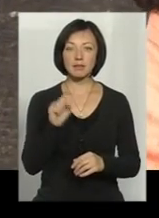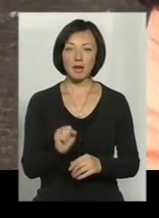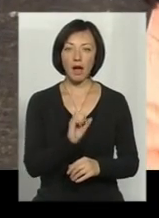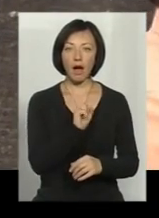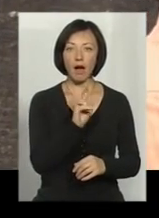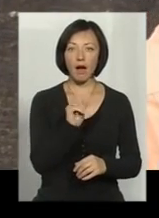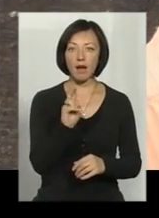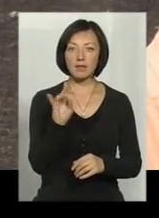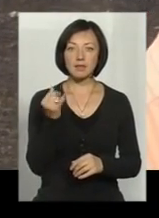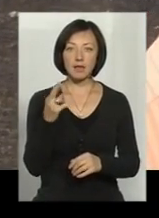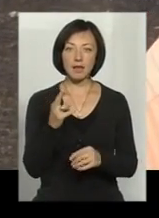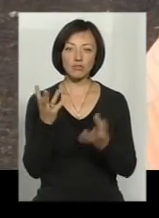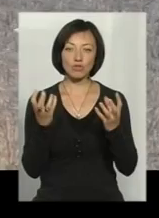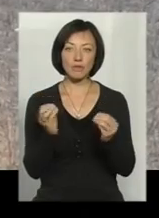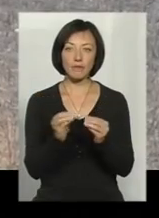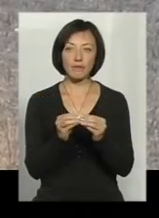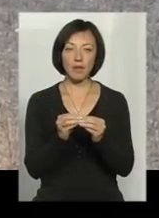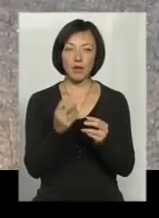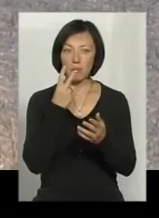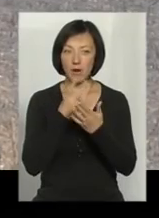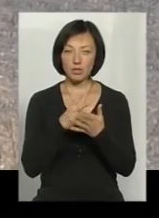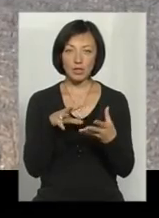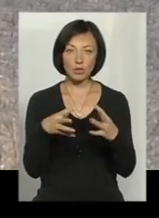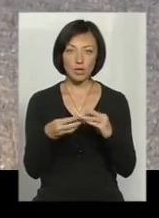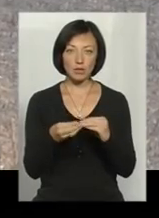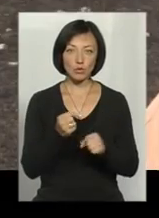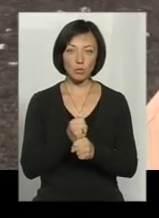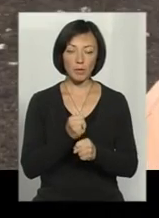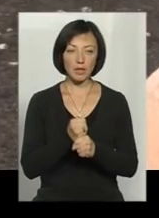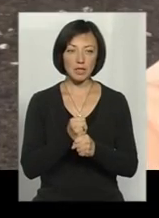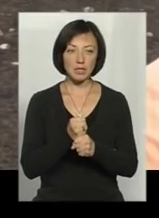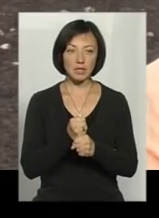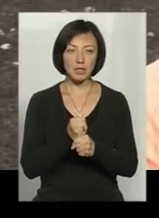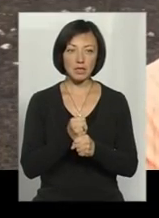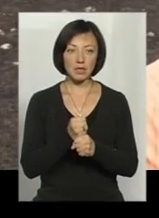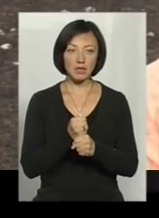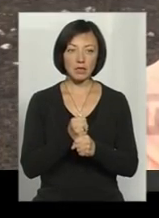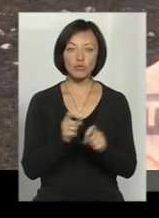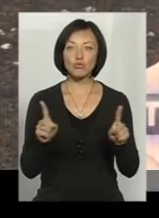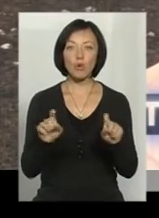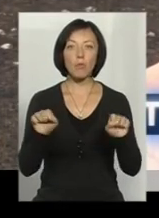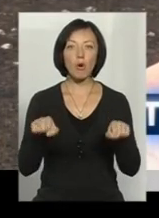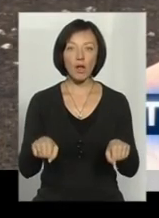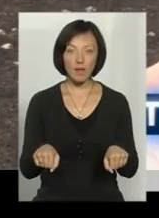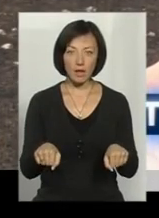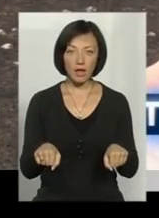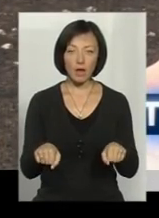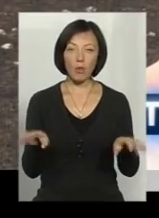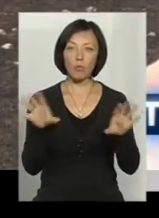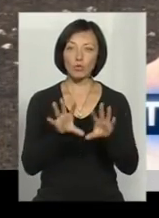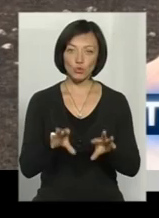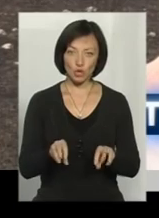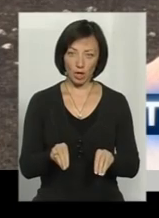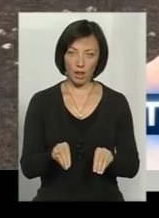стремилася. Ну, бачите, які наслідки зробилися. Щоб могли, то в них потушили.